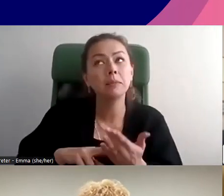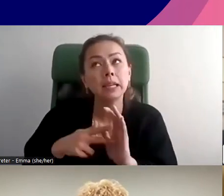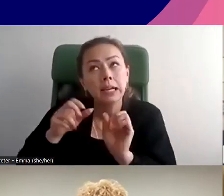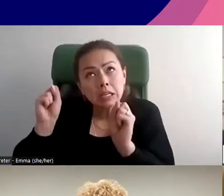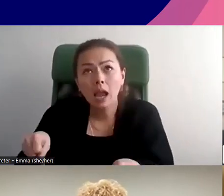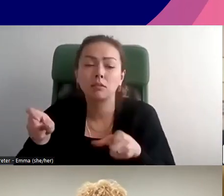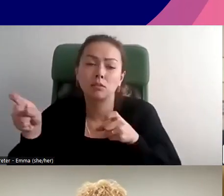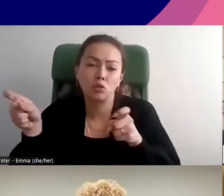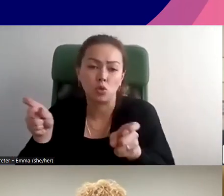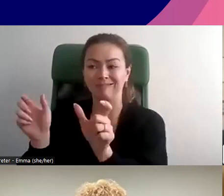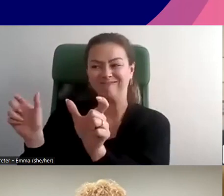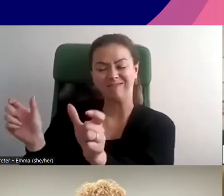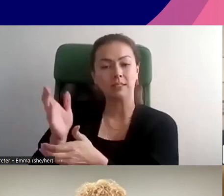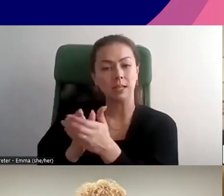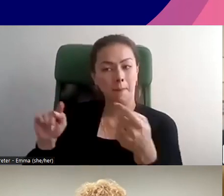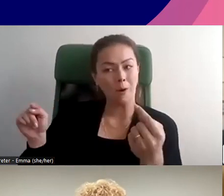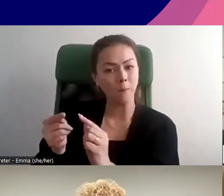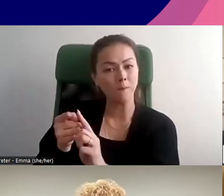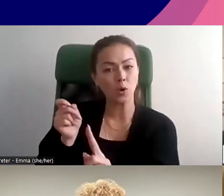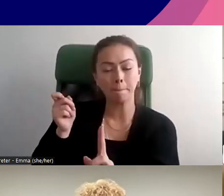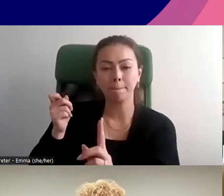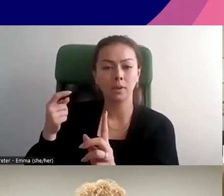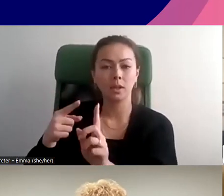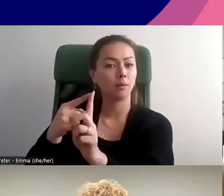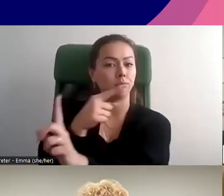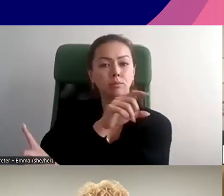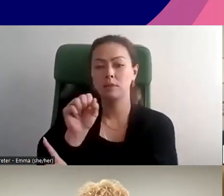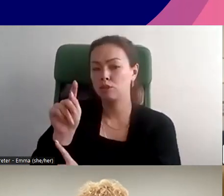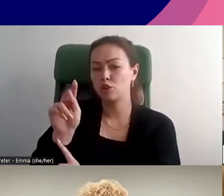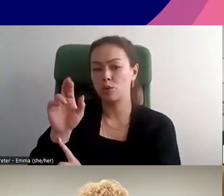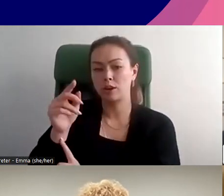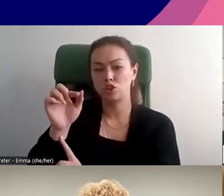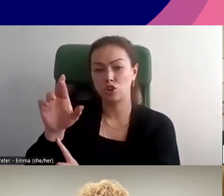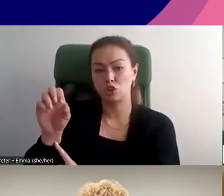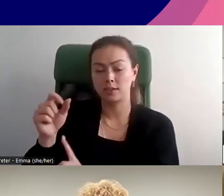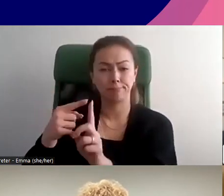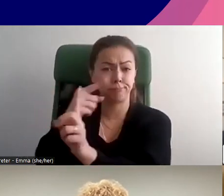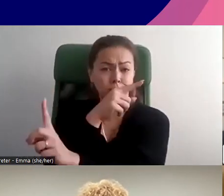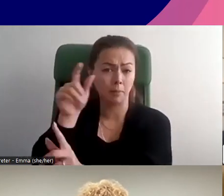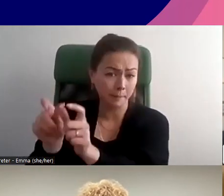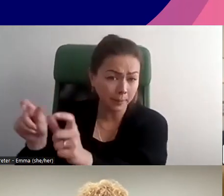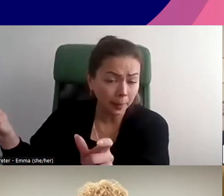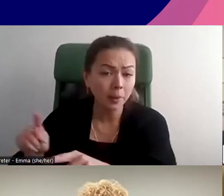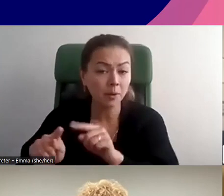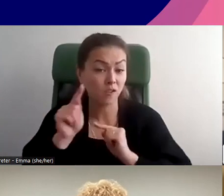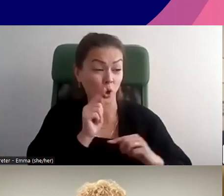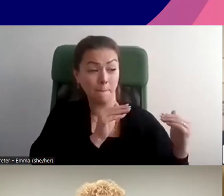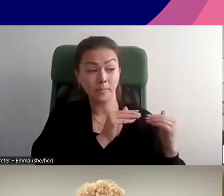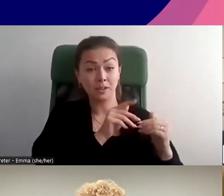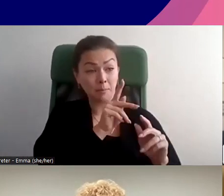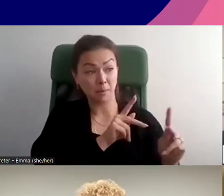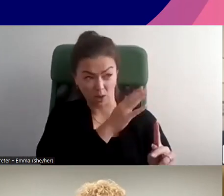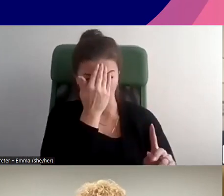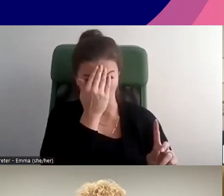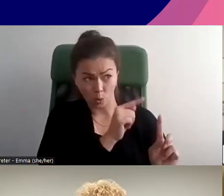étant les plus élevés. Cela protège les jeunes des étrangers, mais pas nécessairement des pères, des gens qu'ils connaissent.